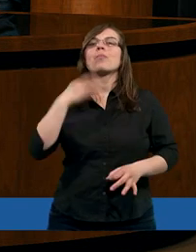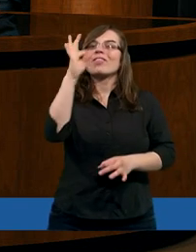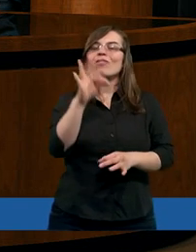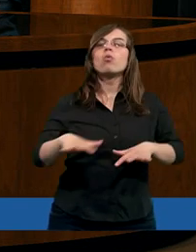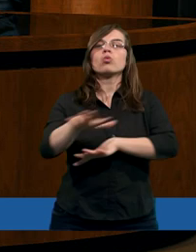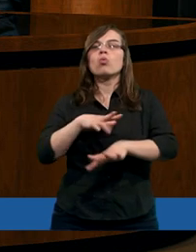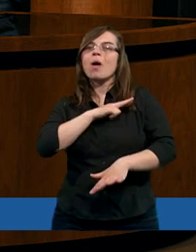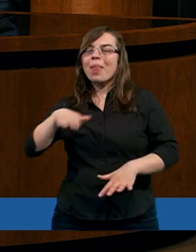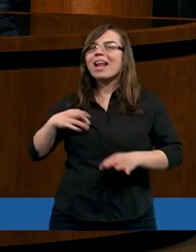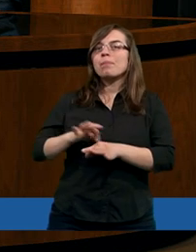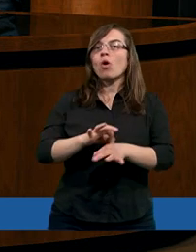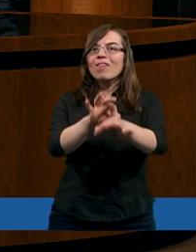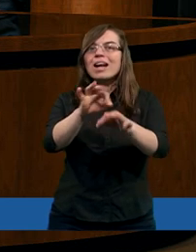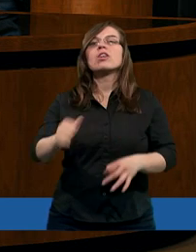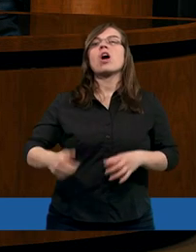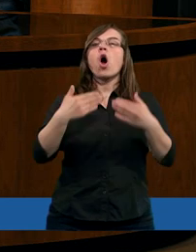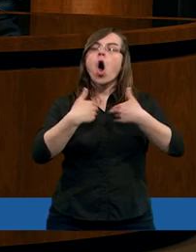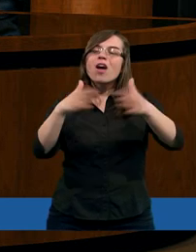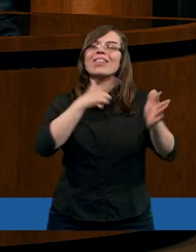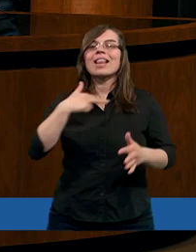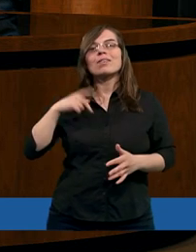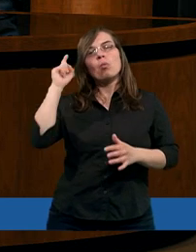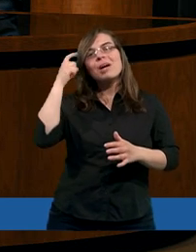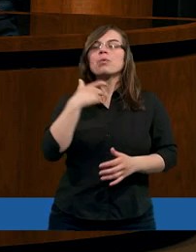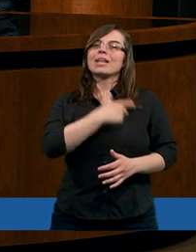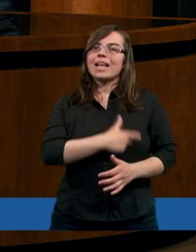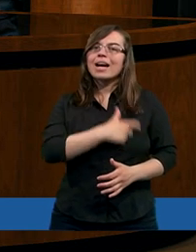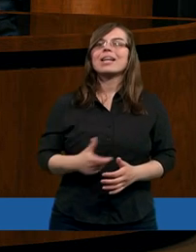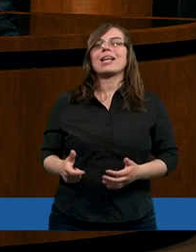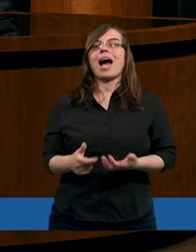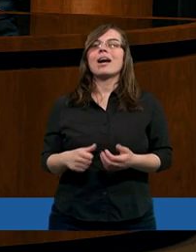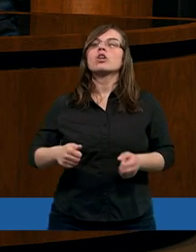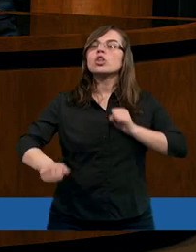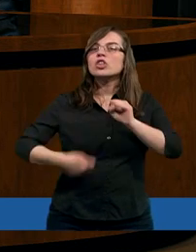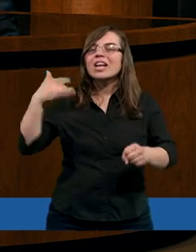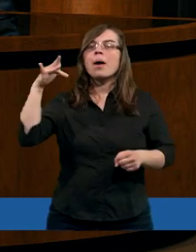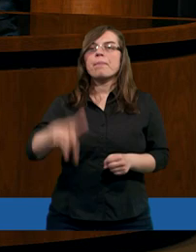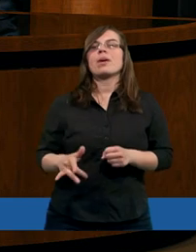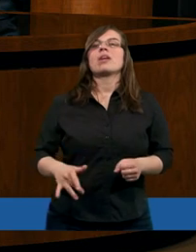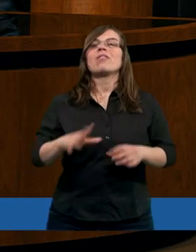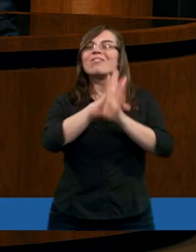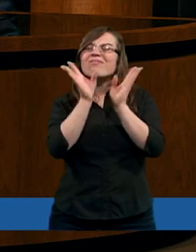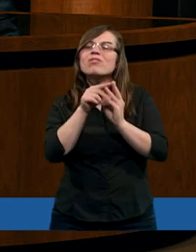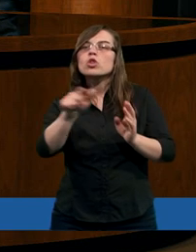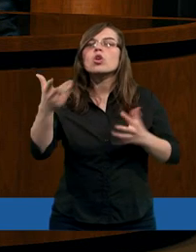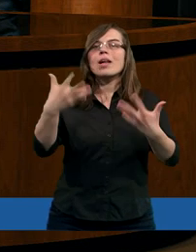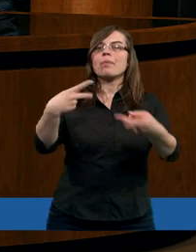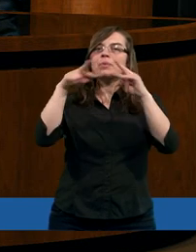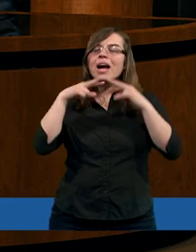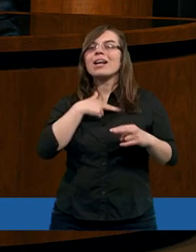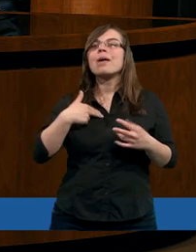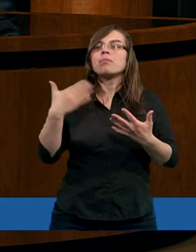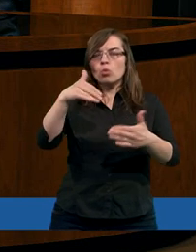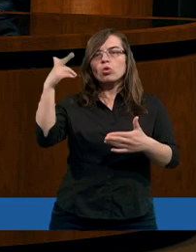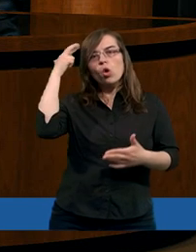Twój Duch nas prowadził i otwierał nasze serce, nasze umysły, żeby rozumiesz wszystko co Ty chcesz nas